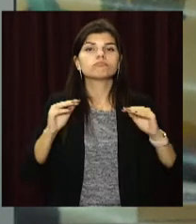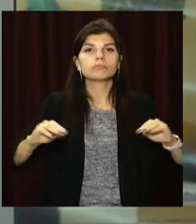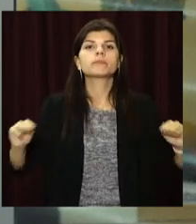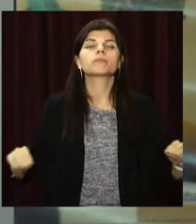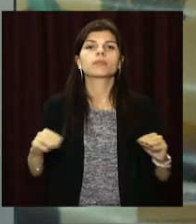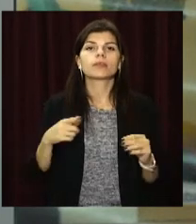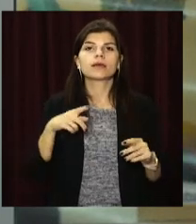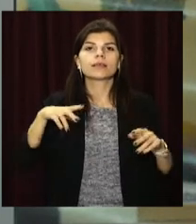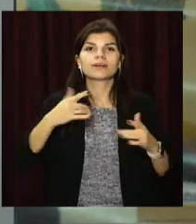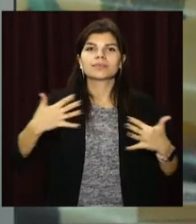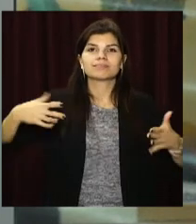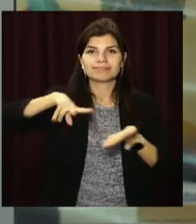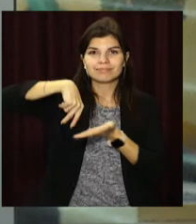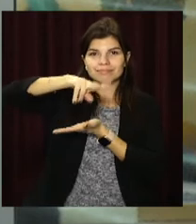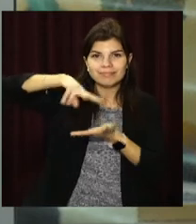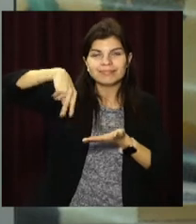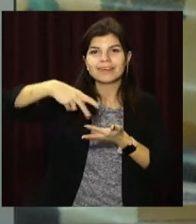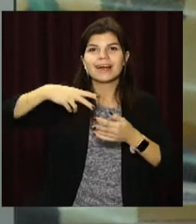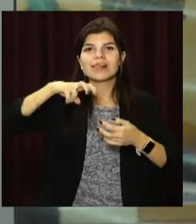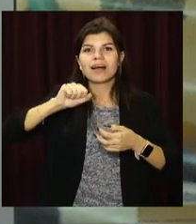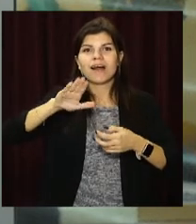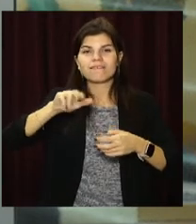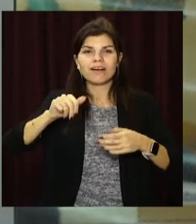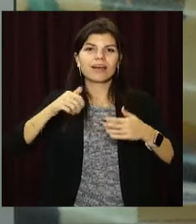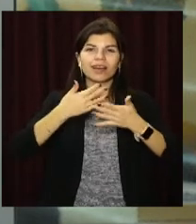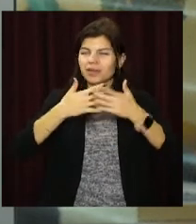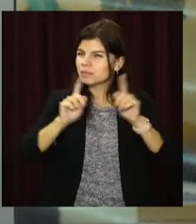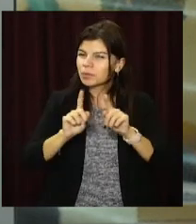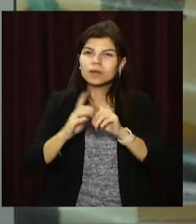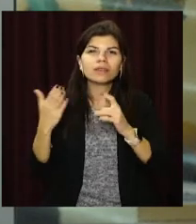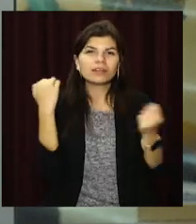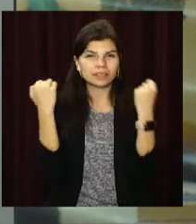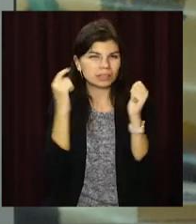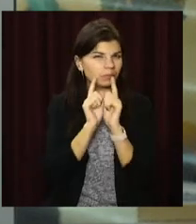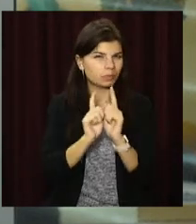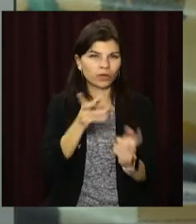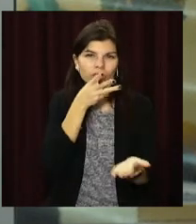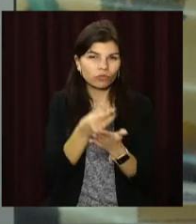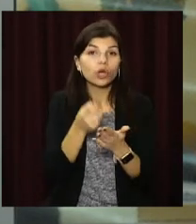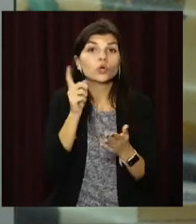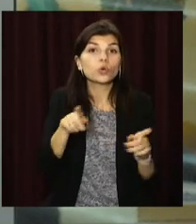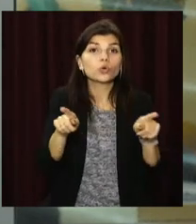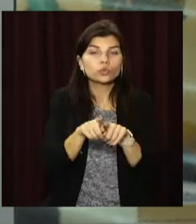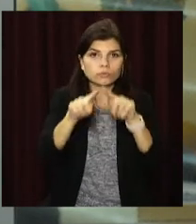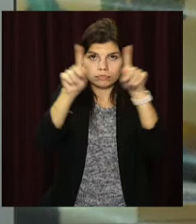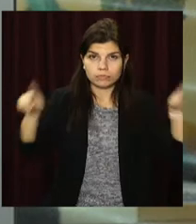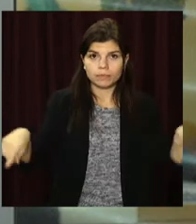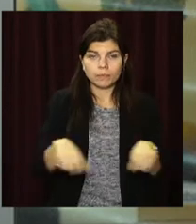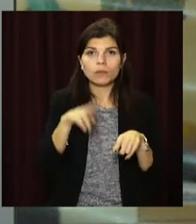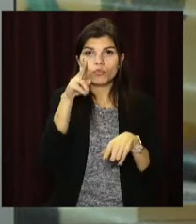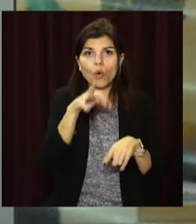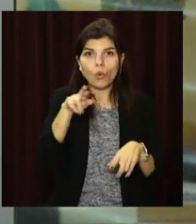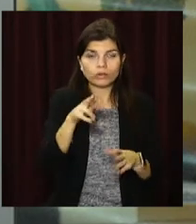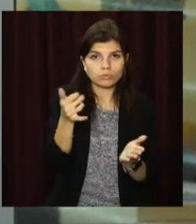стінки, гімнастичні бруси, перекладини лави для динамічних вправ, а ще спеціальні QR-коди. Про них і не тільки.